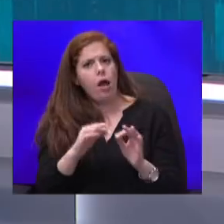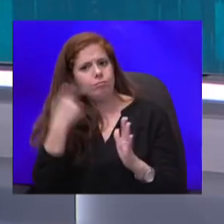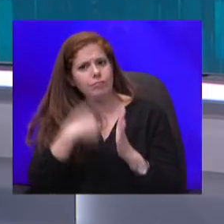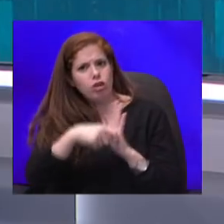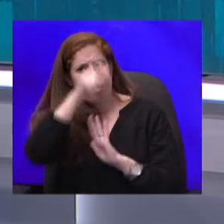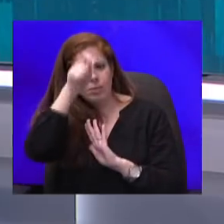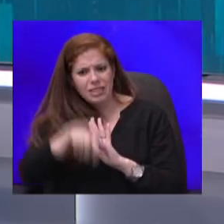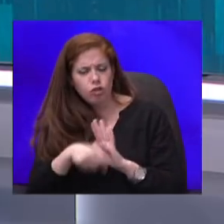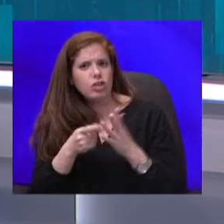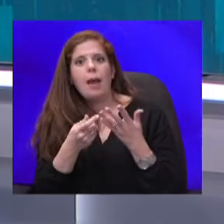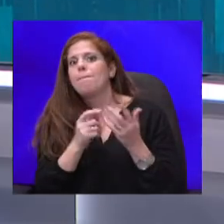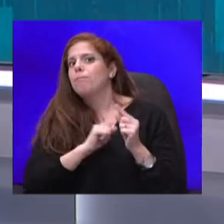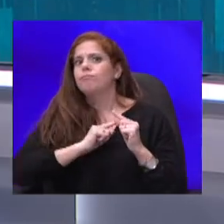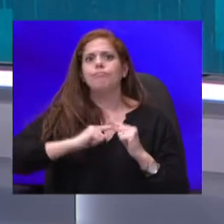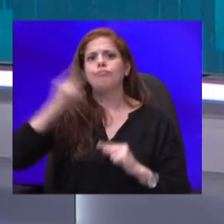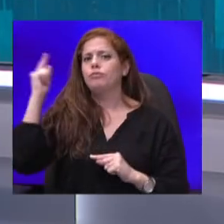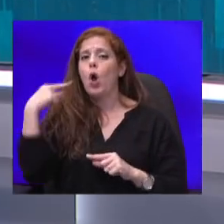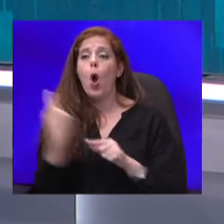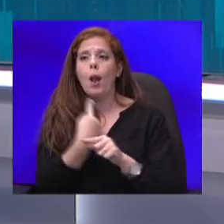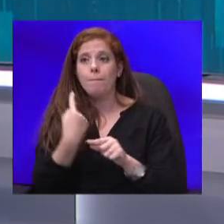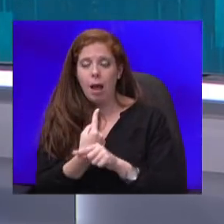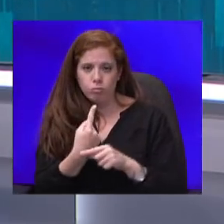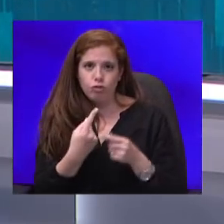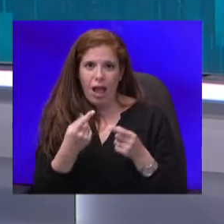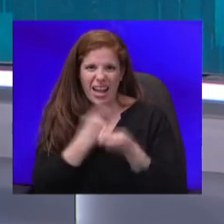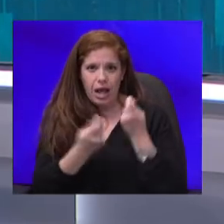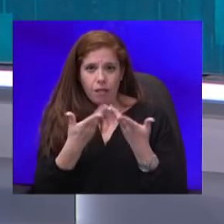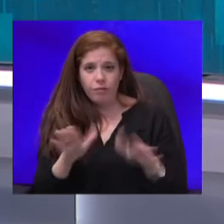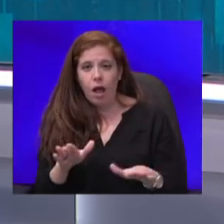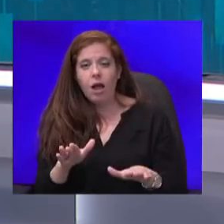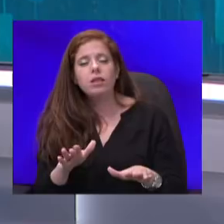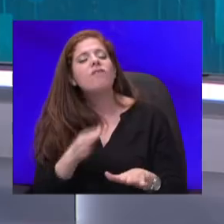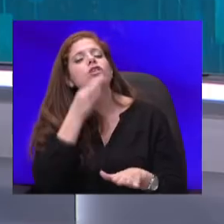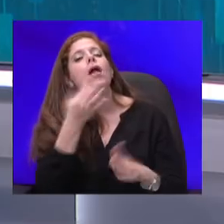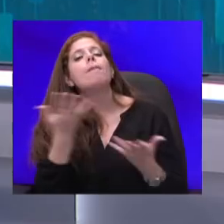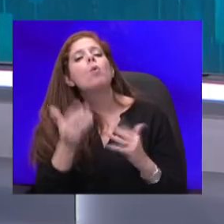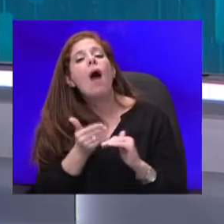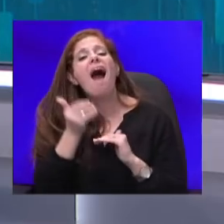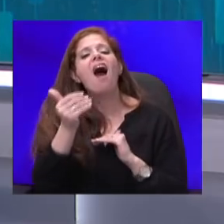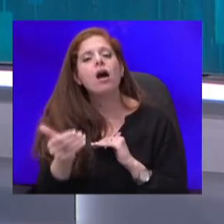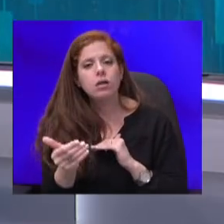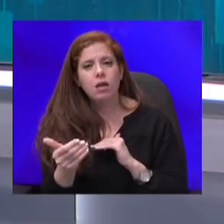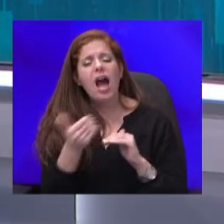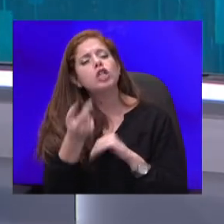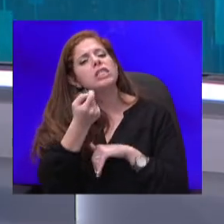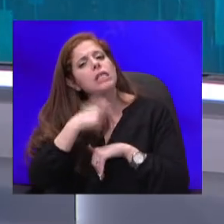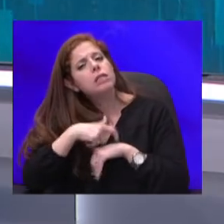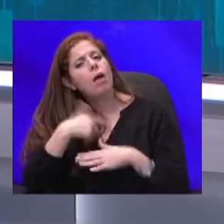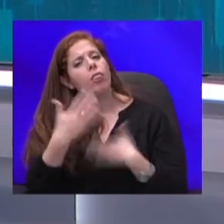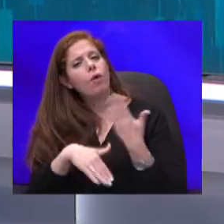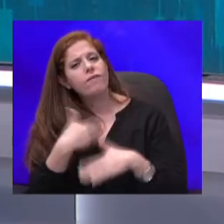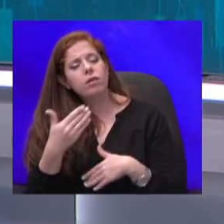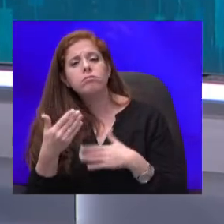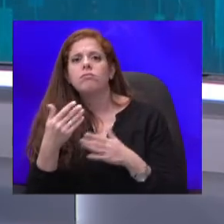מחדש. אבל החלק הבאמת חשוב הוא מה קורה אחרי זה. מה קורה אחרי שחולף קצת זמן? הצריכה יורדת עוד